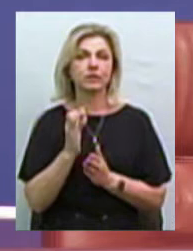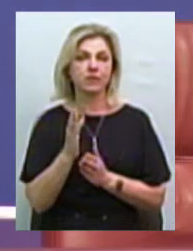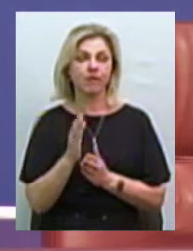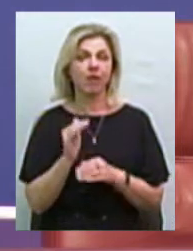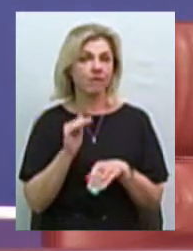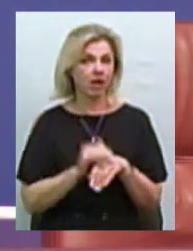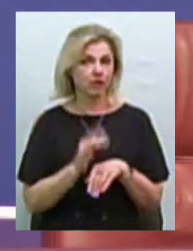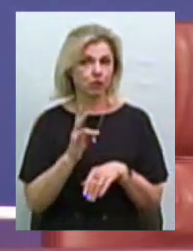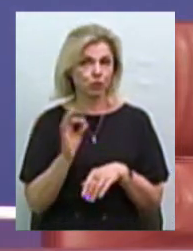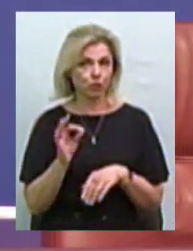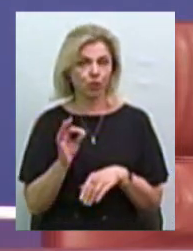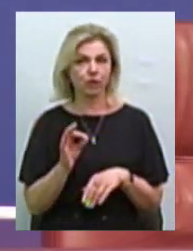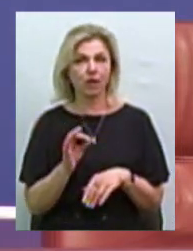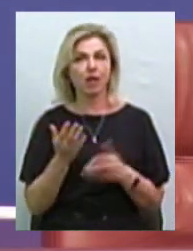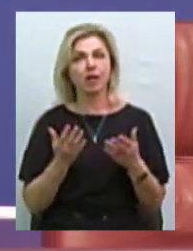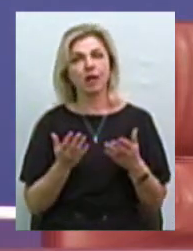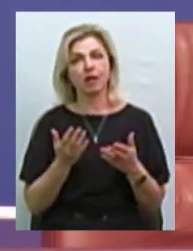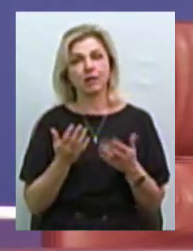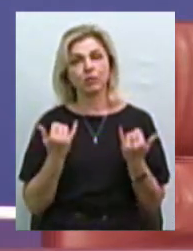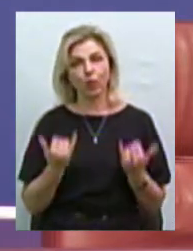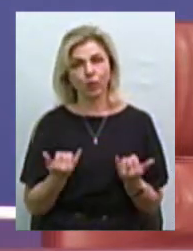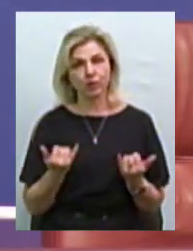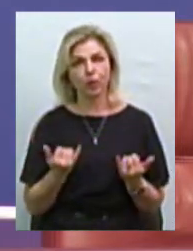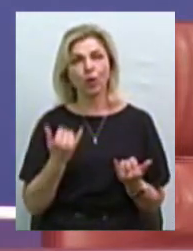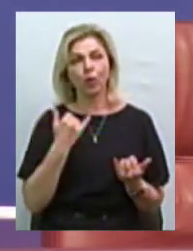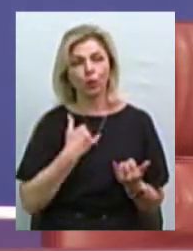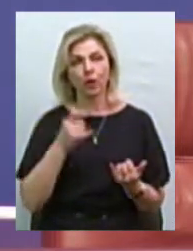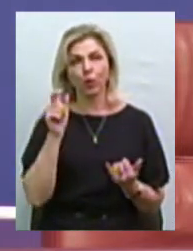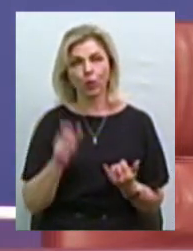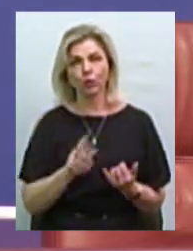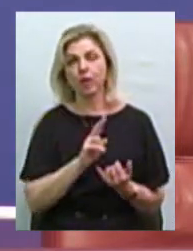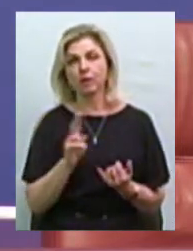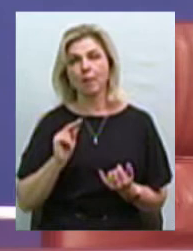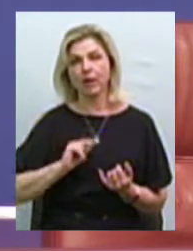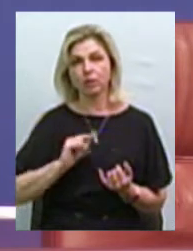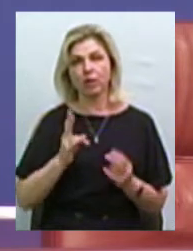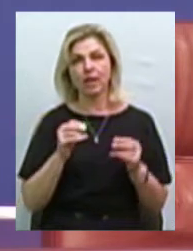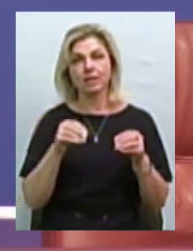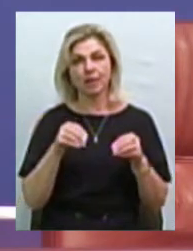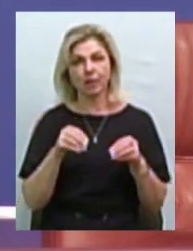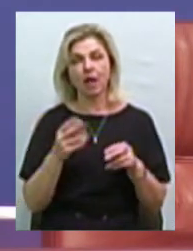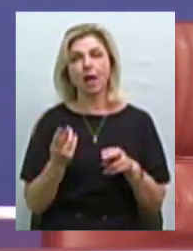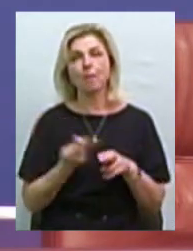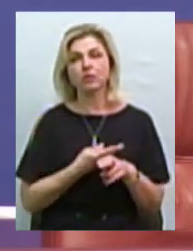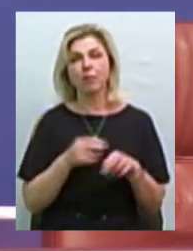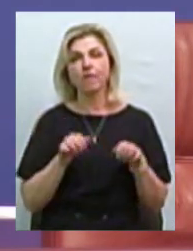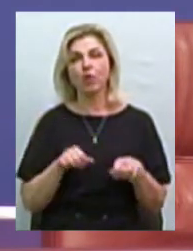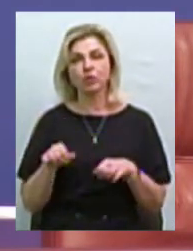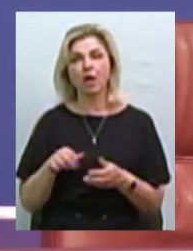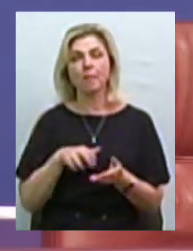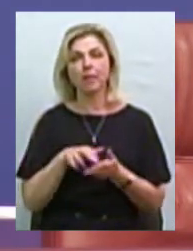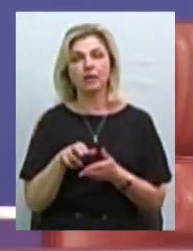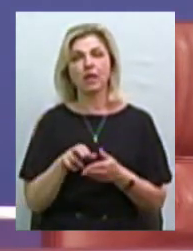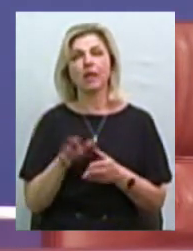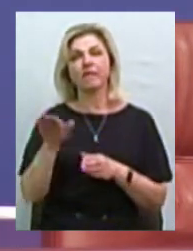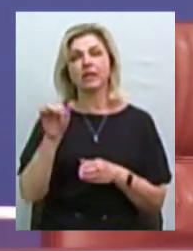фактично, якби сьогодні у нас людина, яка працює на землі, вона, на жаль, позбавлена можливості піти нормально взяти